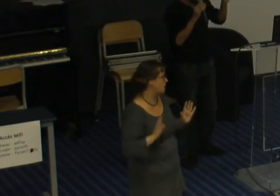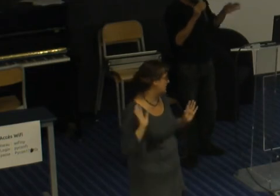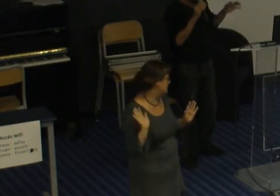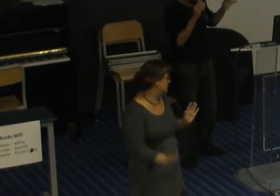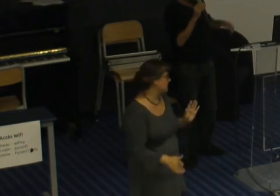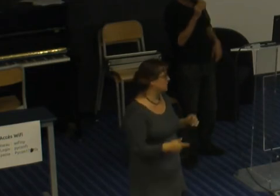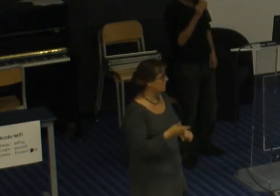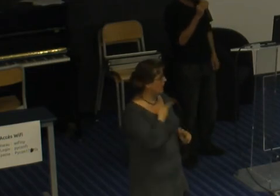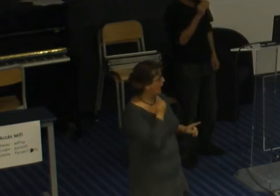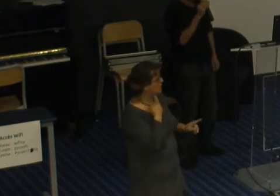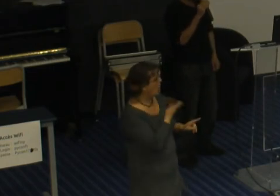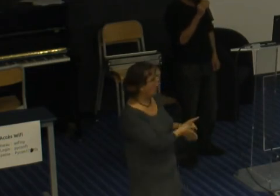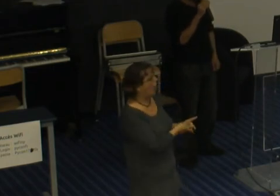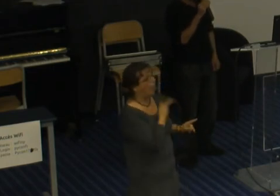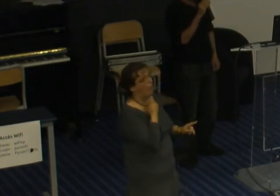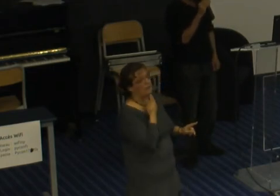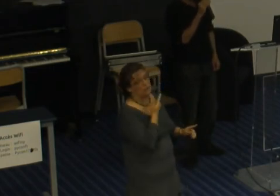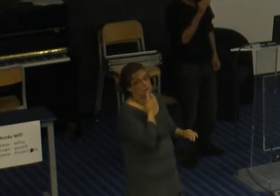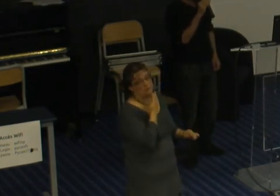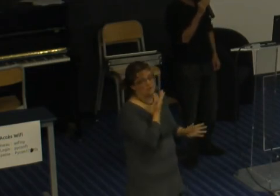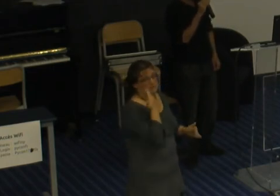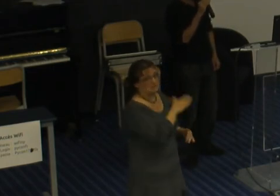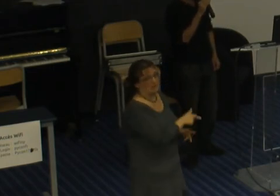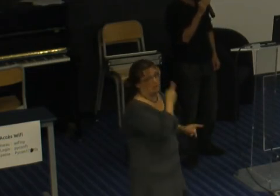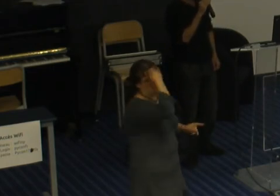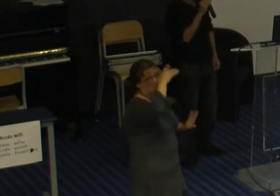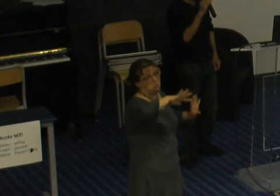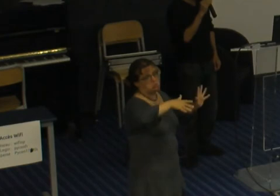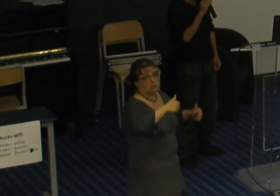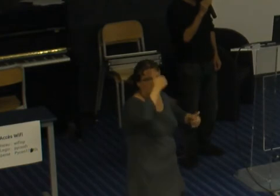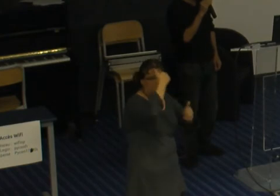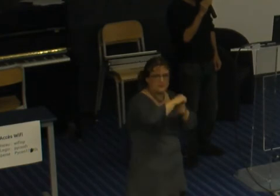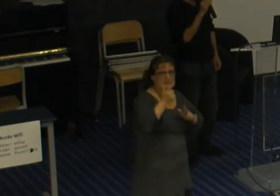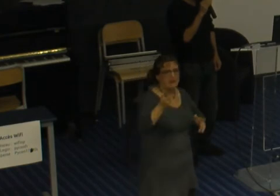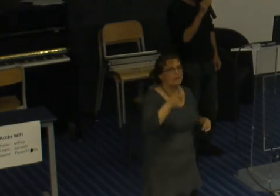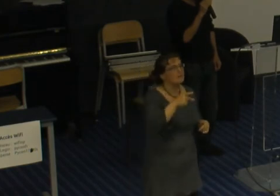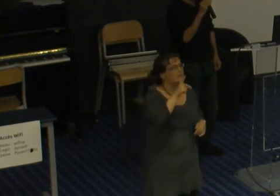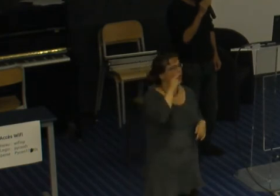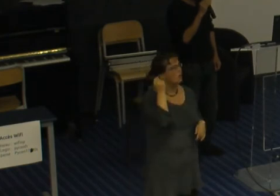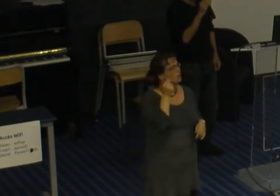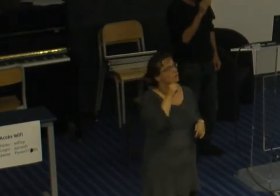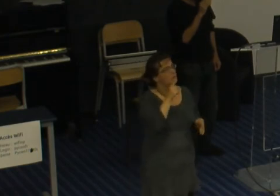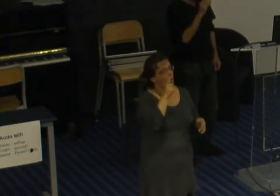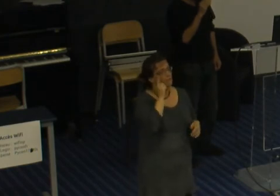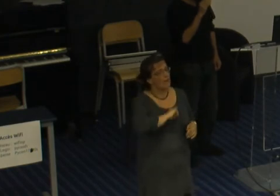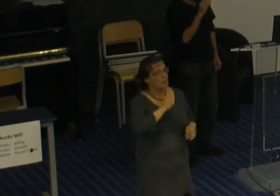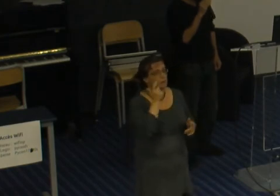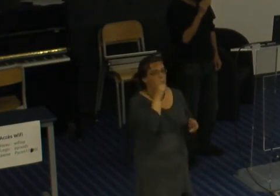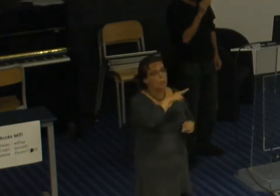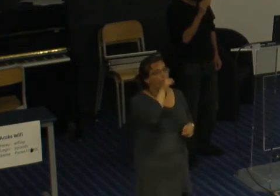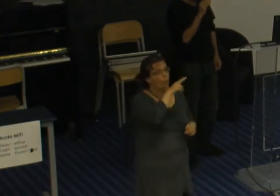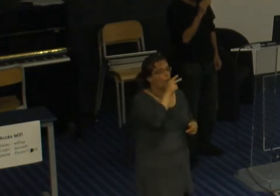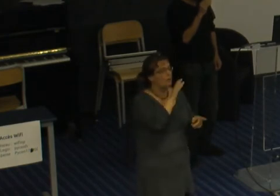on est pas forcément très intelligent vous vous rappelez de tous ces humoristes qui font des imitations d'accent stupides et bah